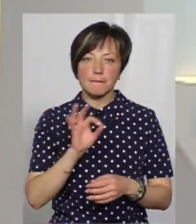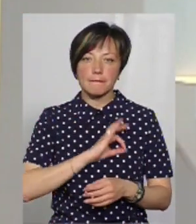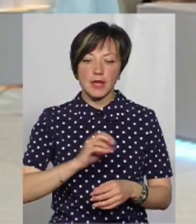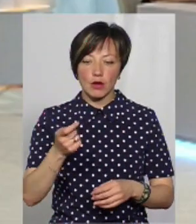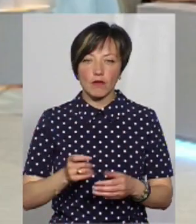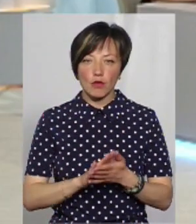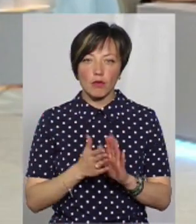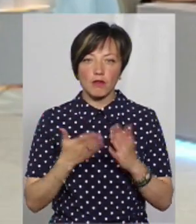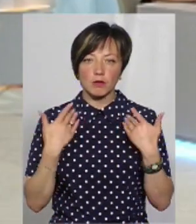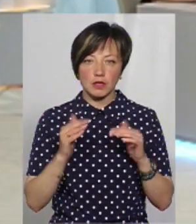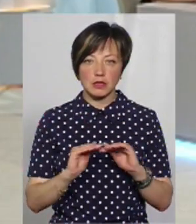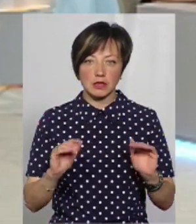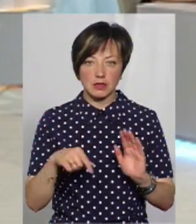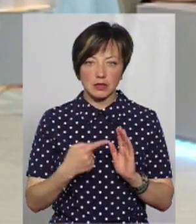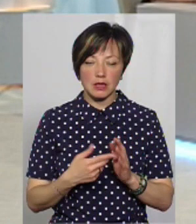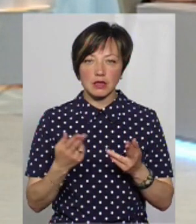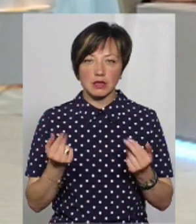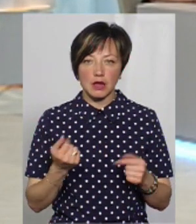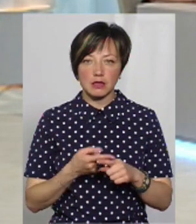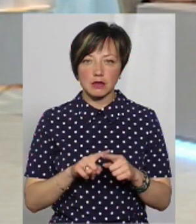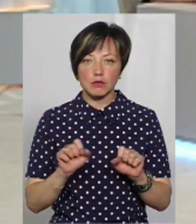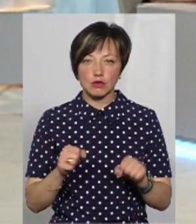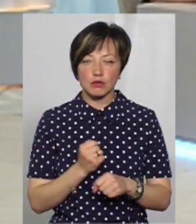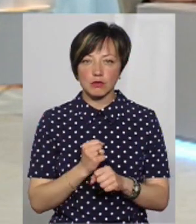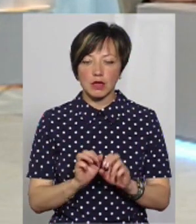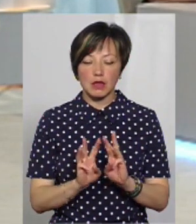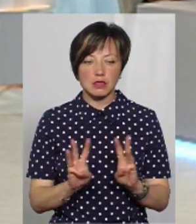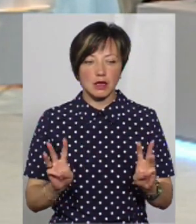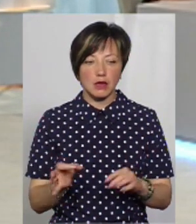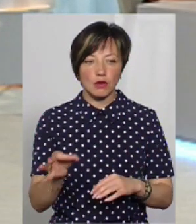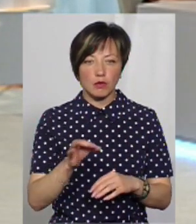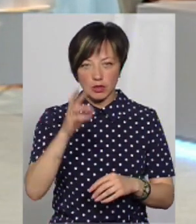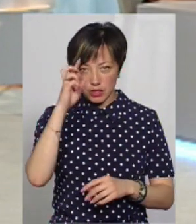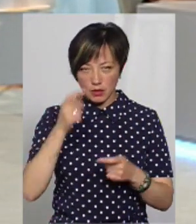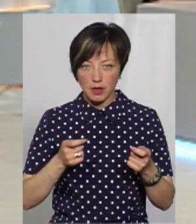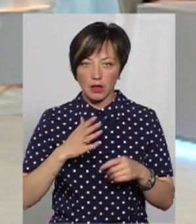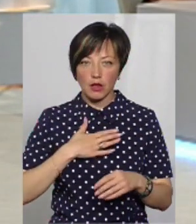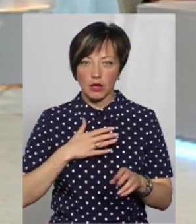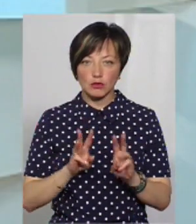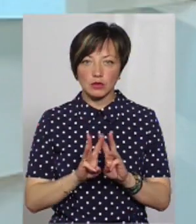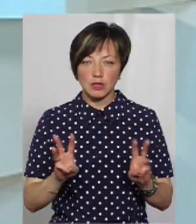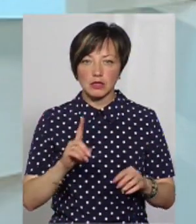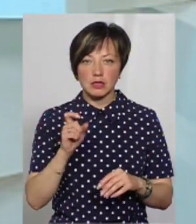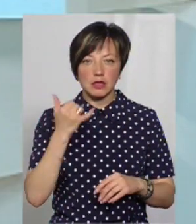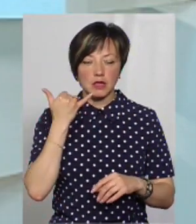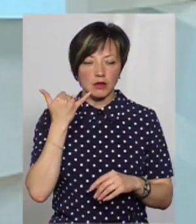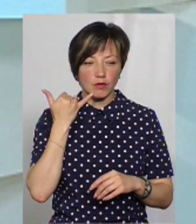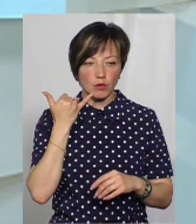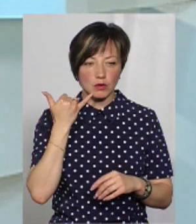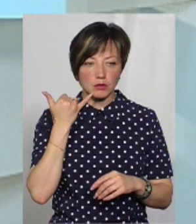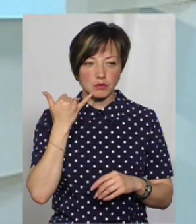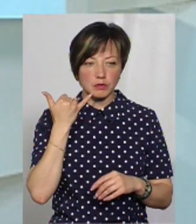умовах можуть відпочивати їхні діти? Так, це можна зробити на сайті обласної державної адміністрації. На нашому сайті за телефонами